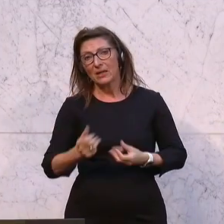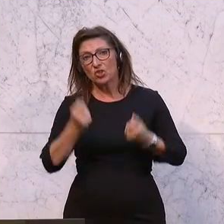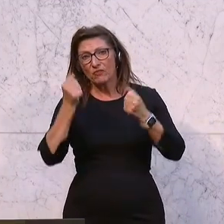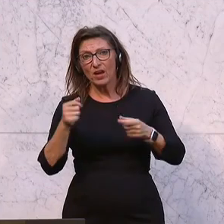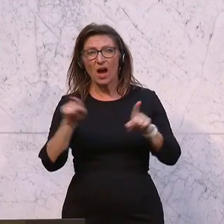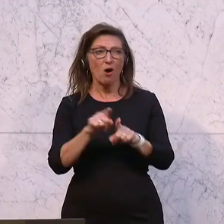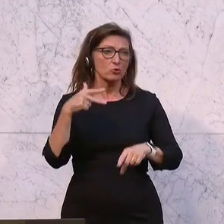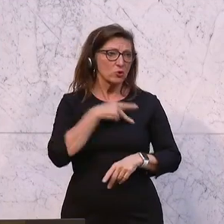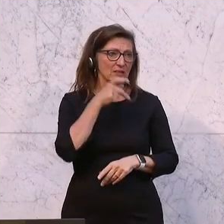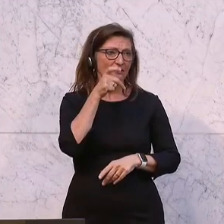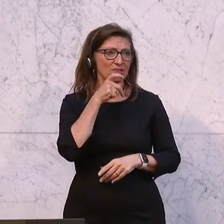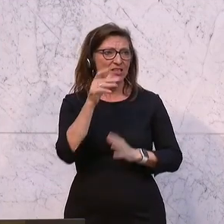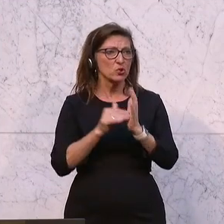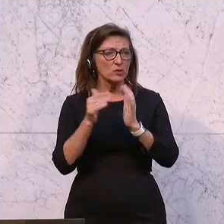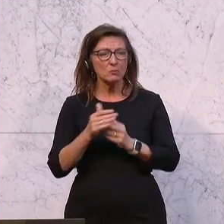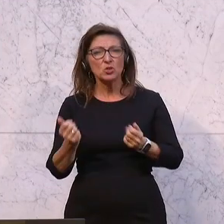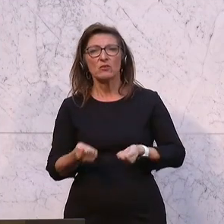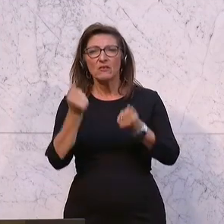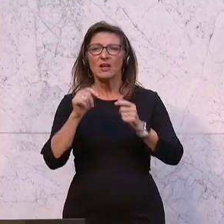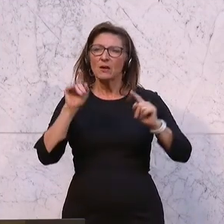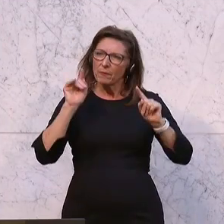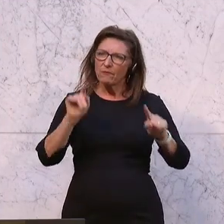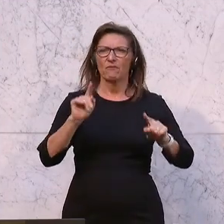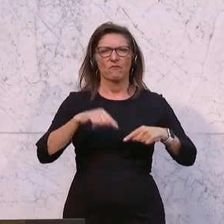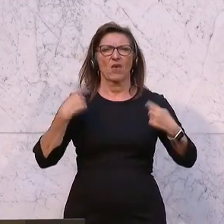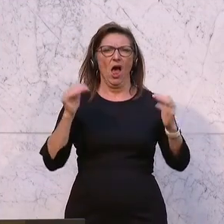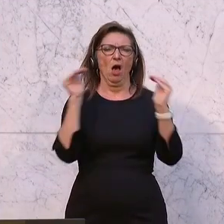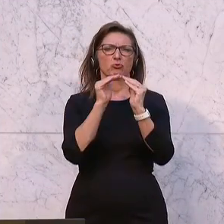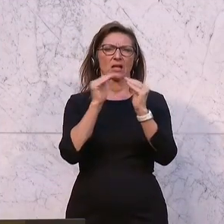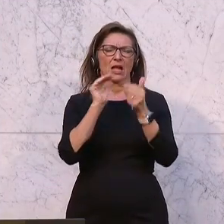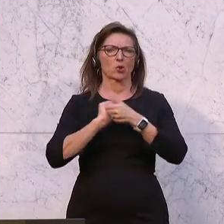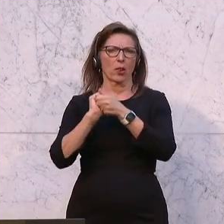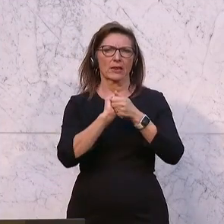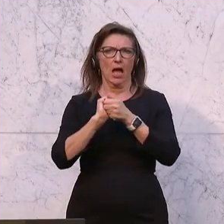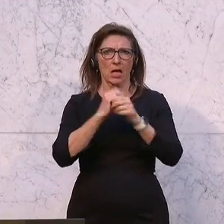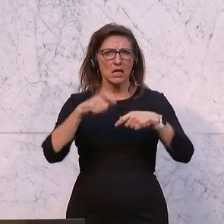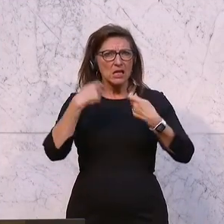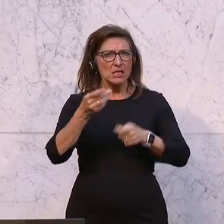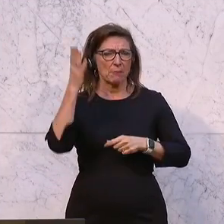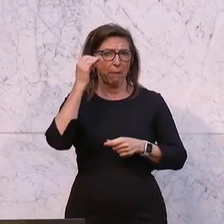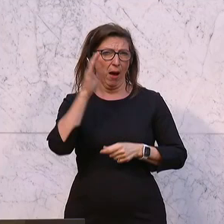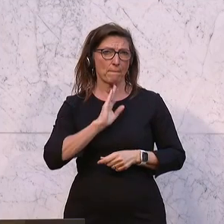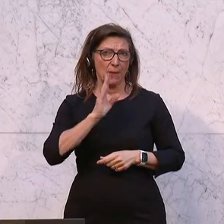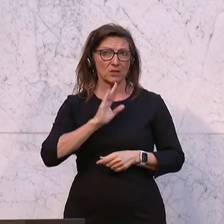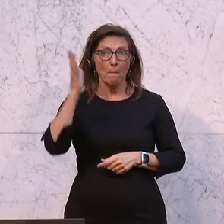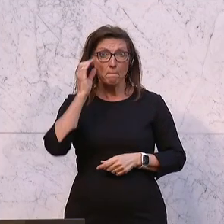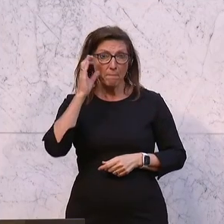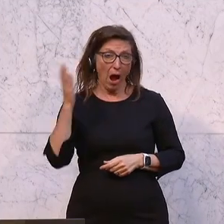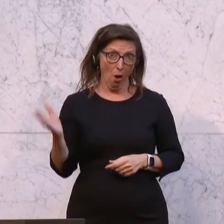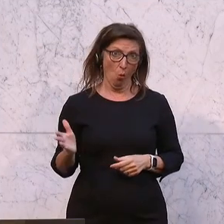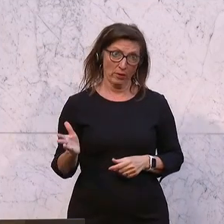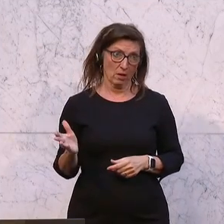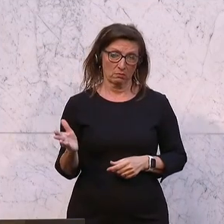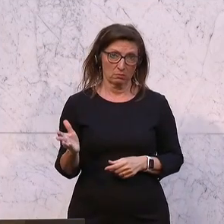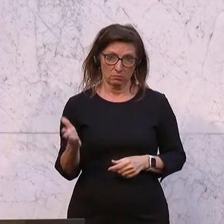im Sozialversicherungssystem. Wir haben hier einen solidarischen Ausgleich. Bei uns gibt es Bauernpensionen, von denen die Bäuerinnen und Bauern auch